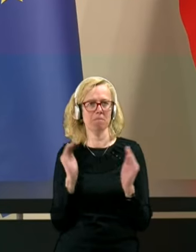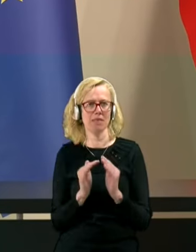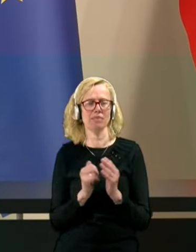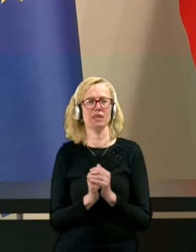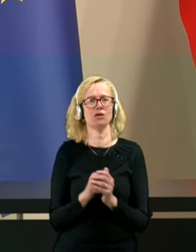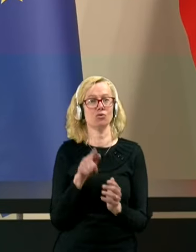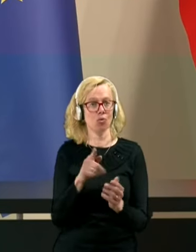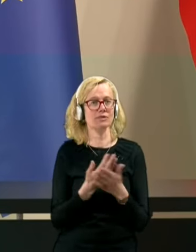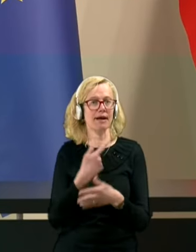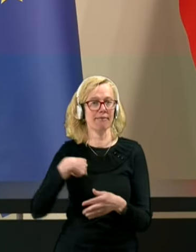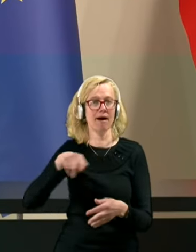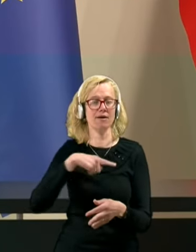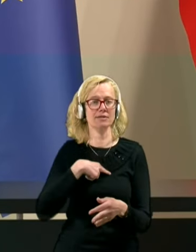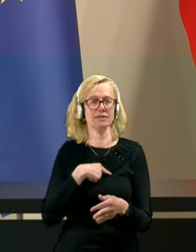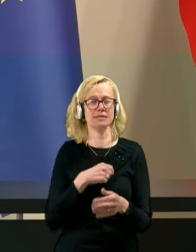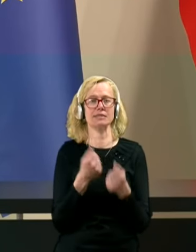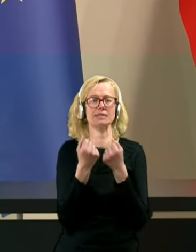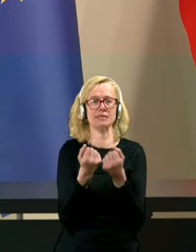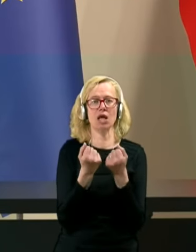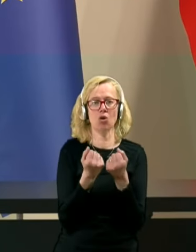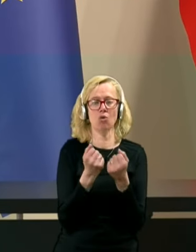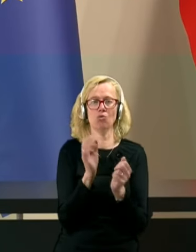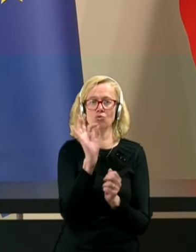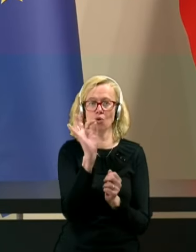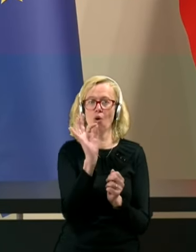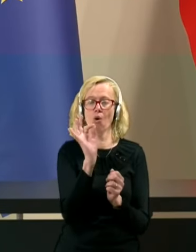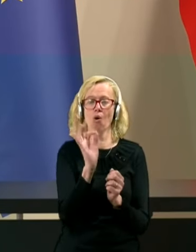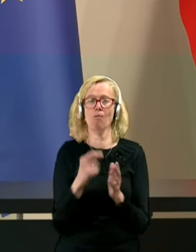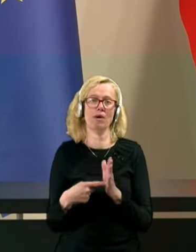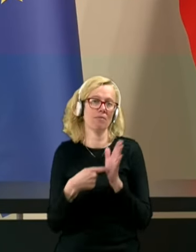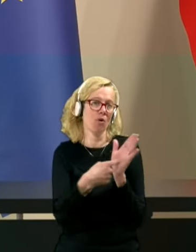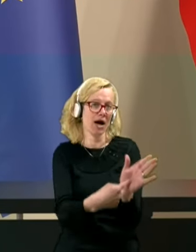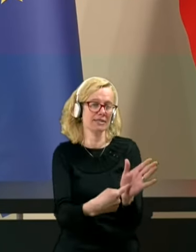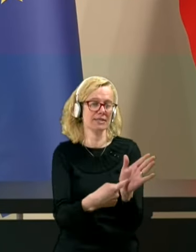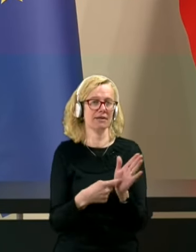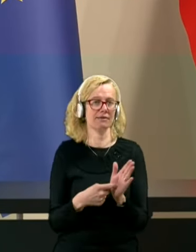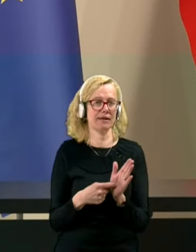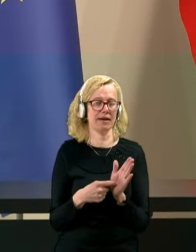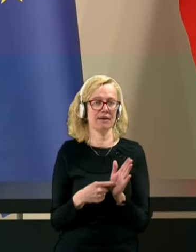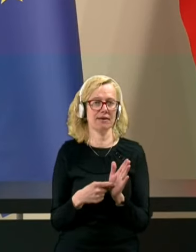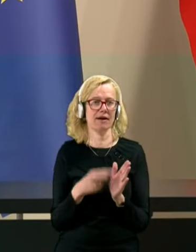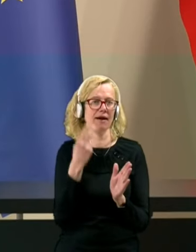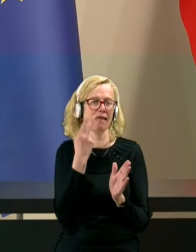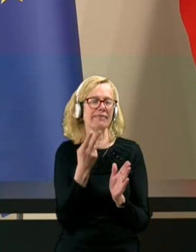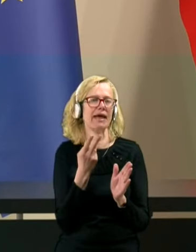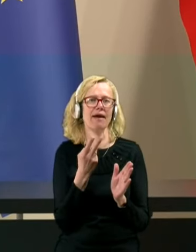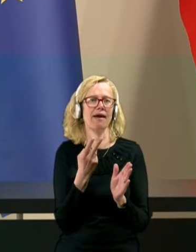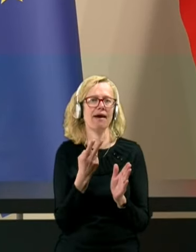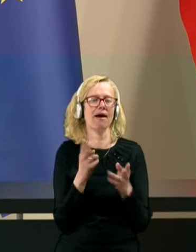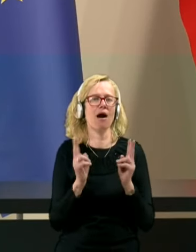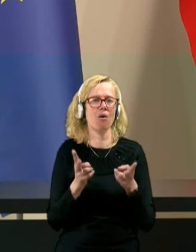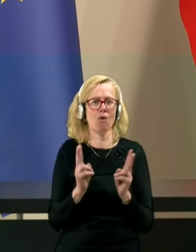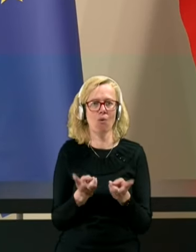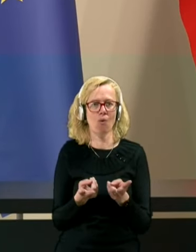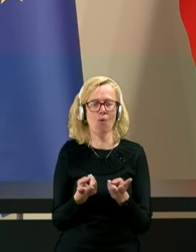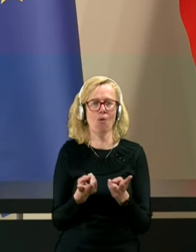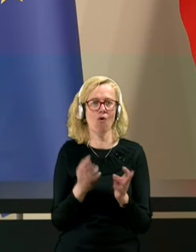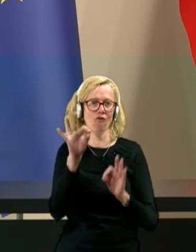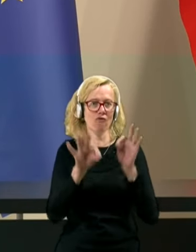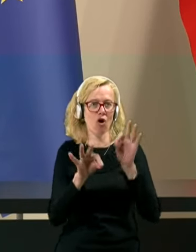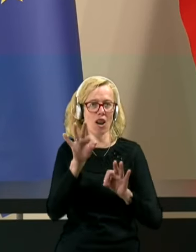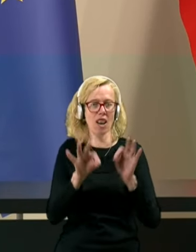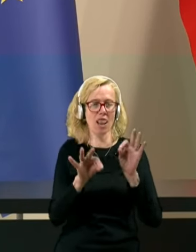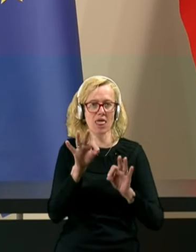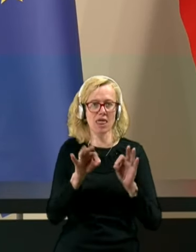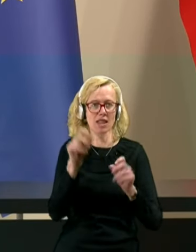zelo dober pokazatelj glede tega, kako voljivke in